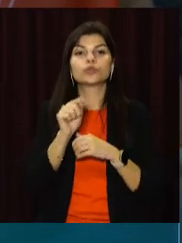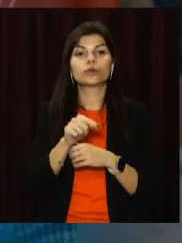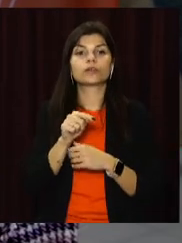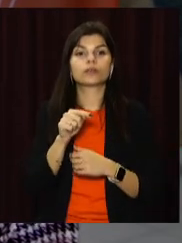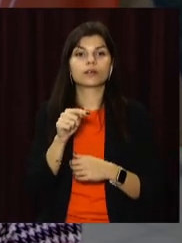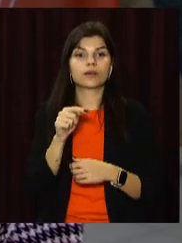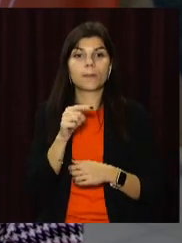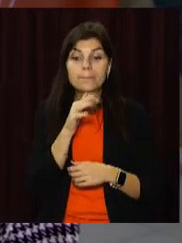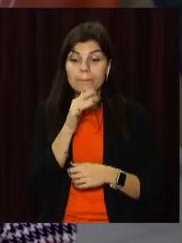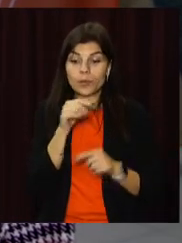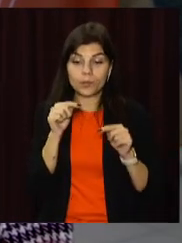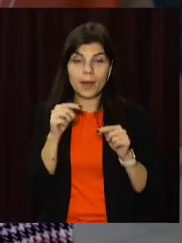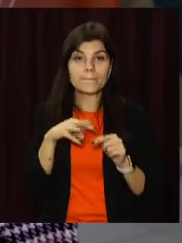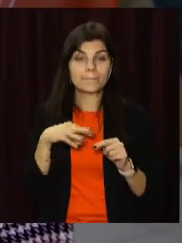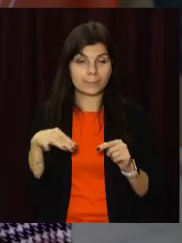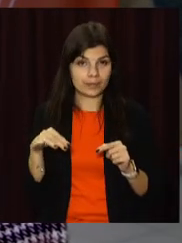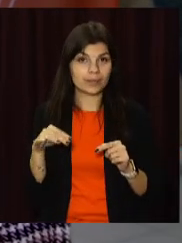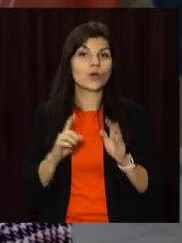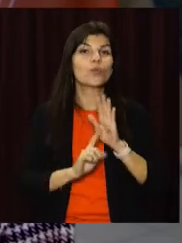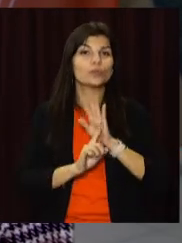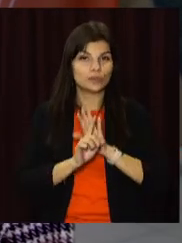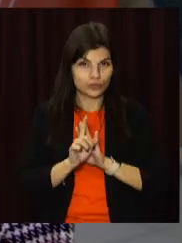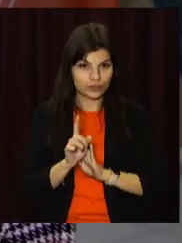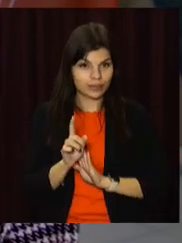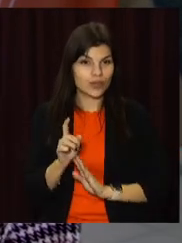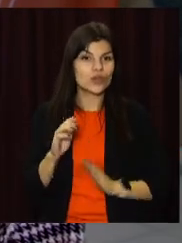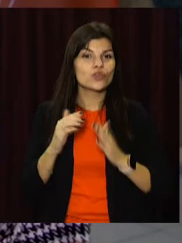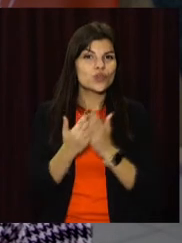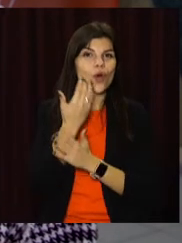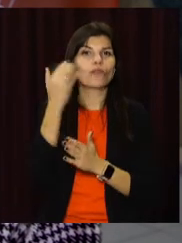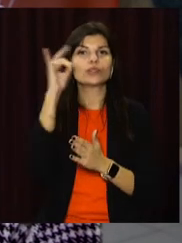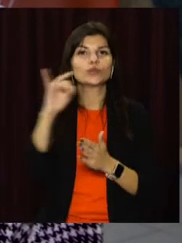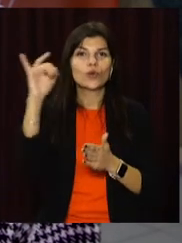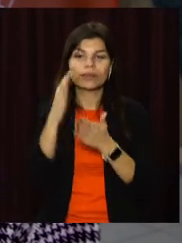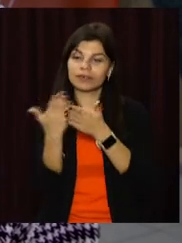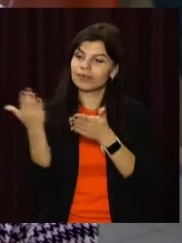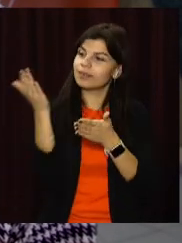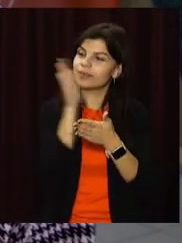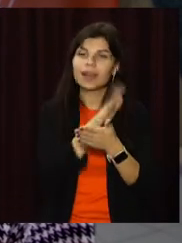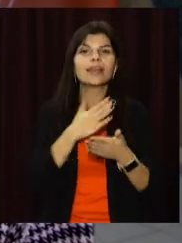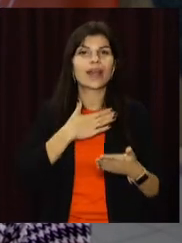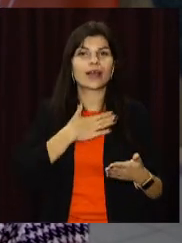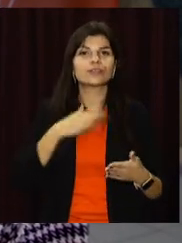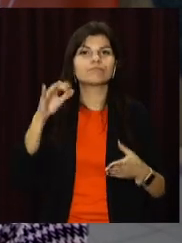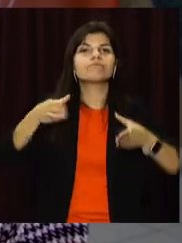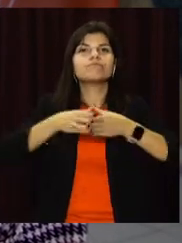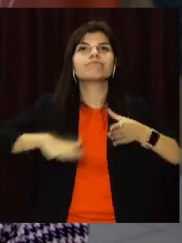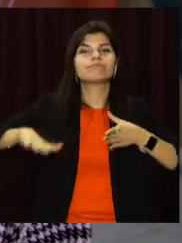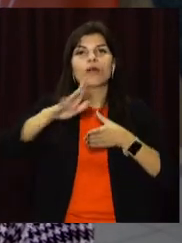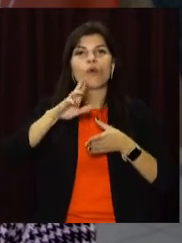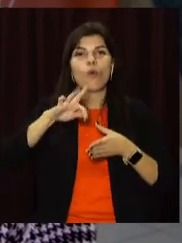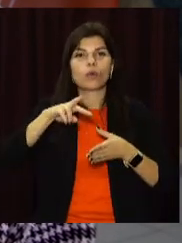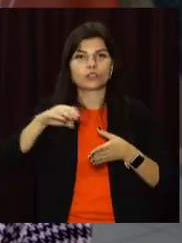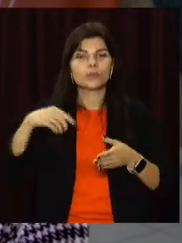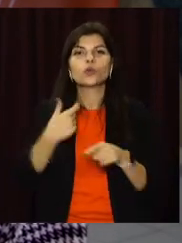починається нова сторінка в історії нашого коледжу. Ми дуже дякуємо